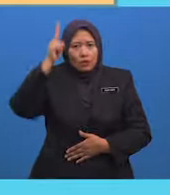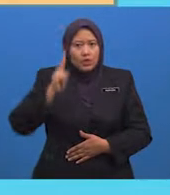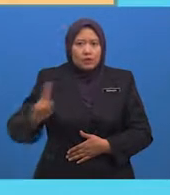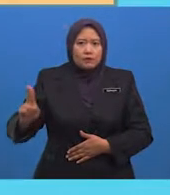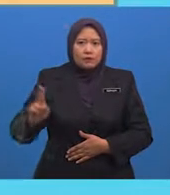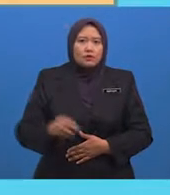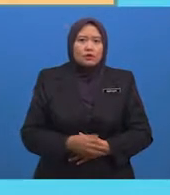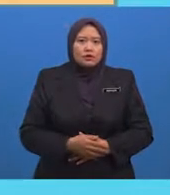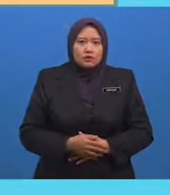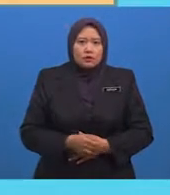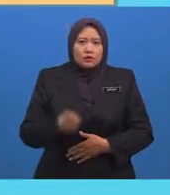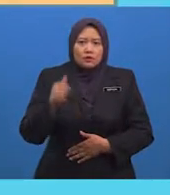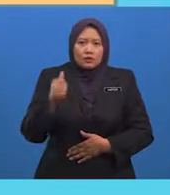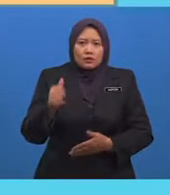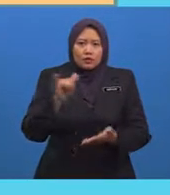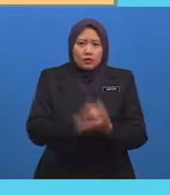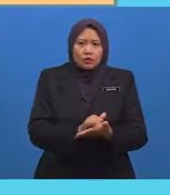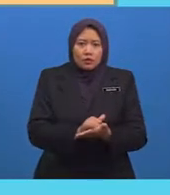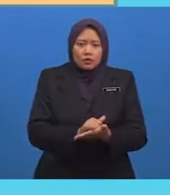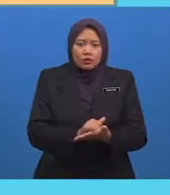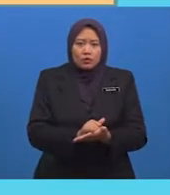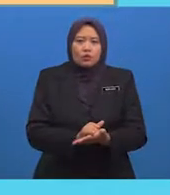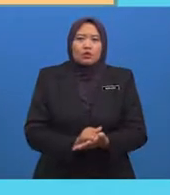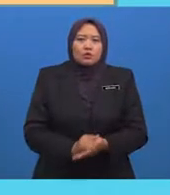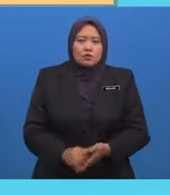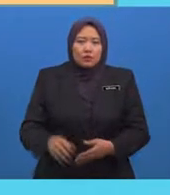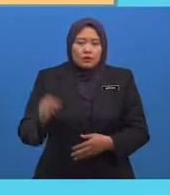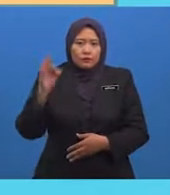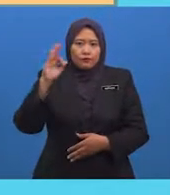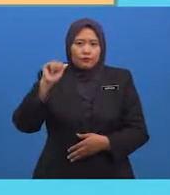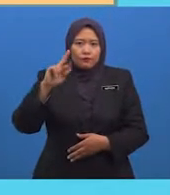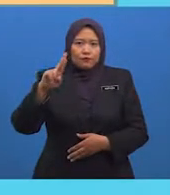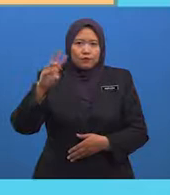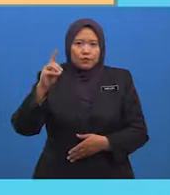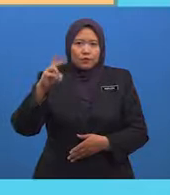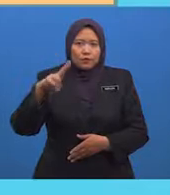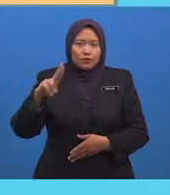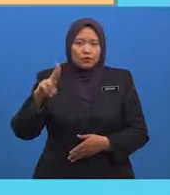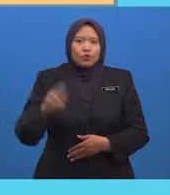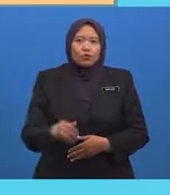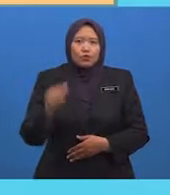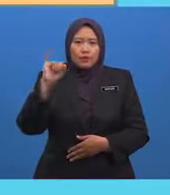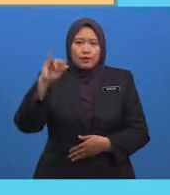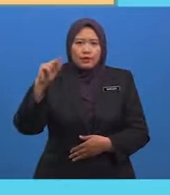bukan agama Atau ilmu akli Yang bersifat Fardu Kifaya